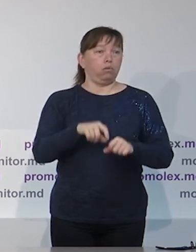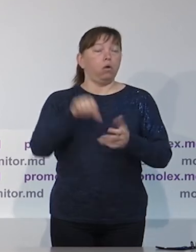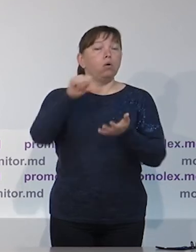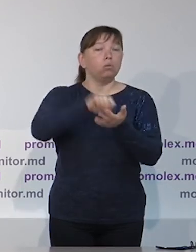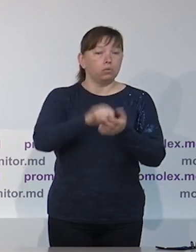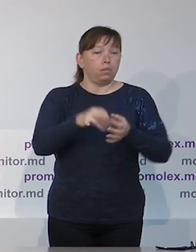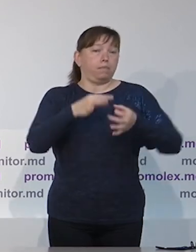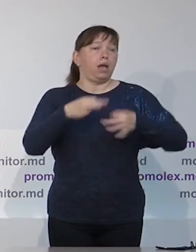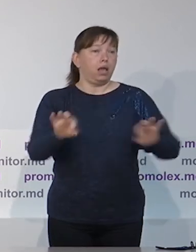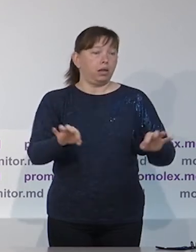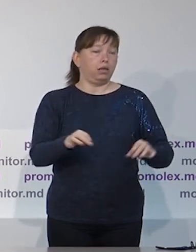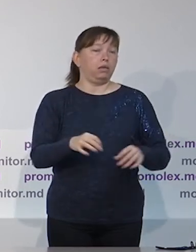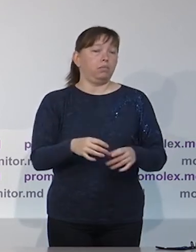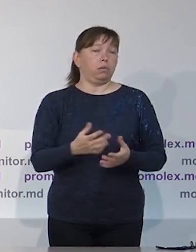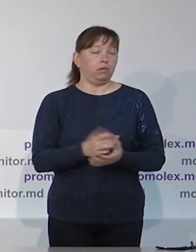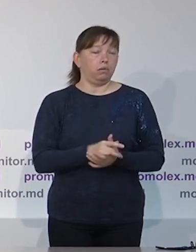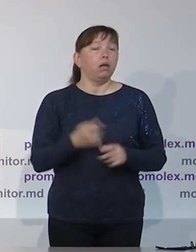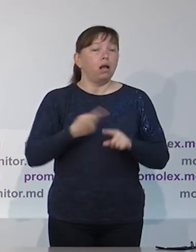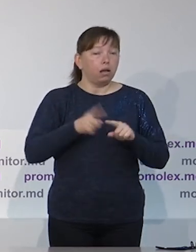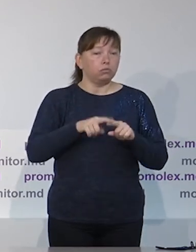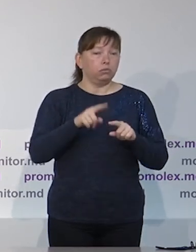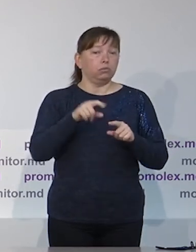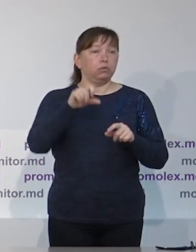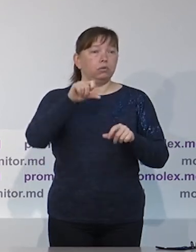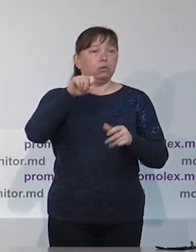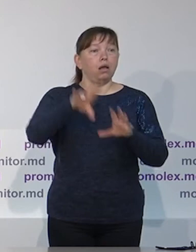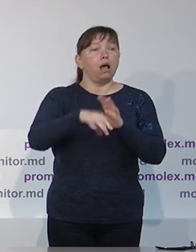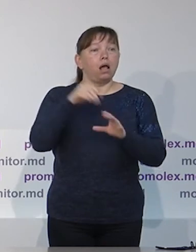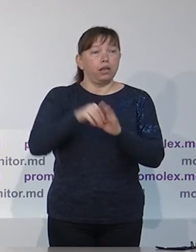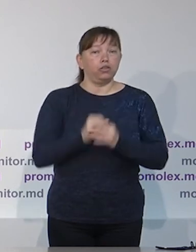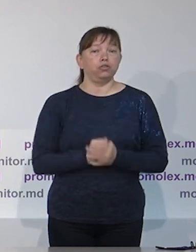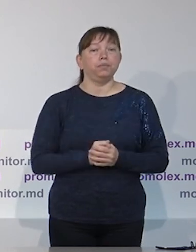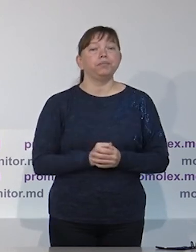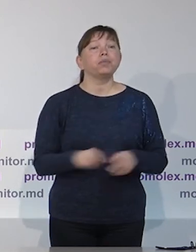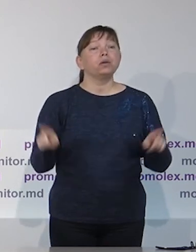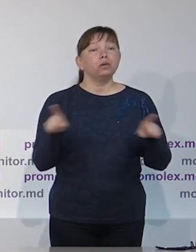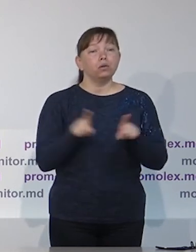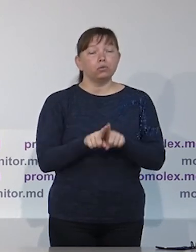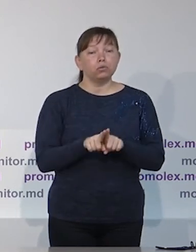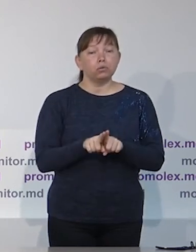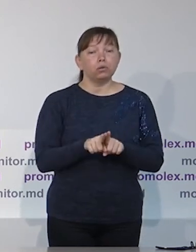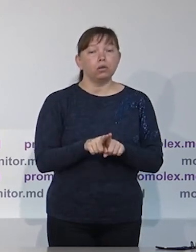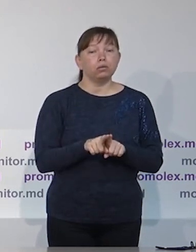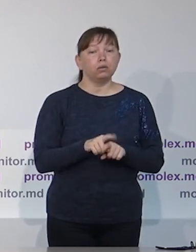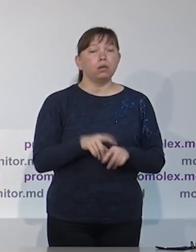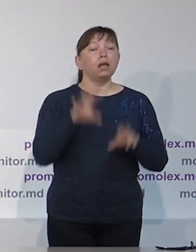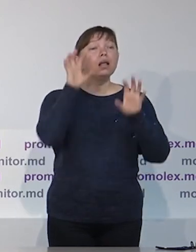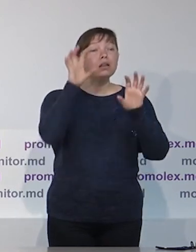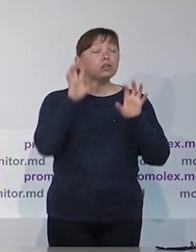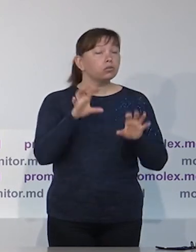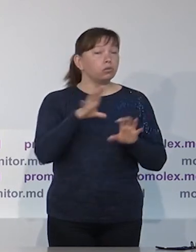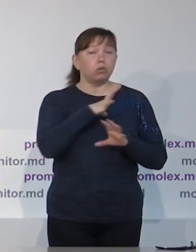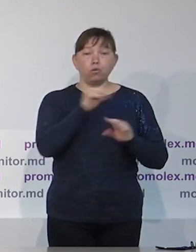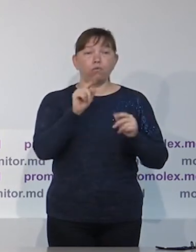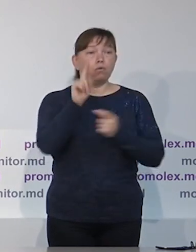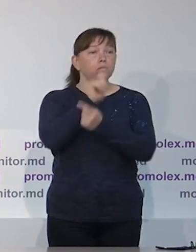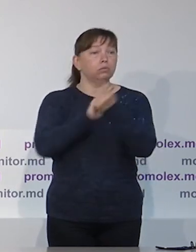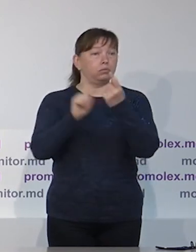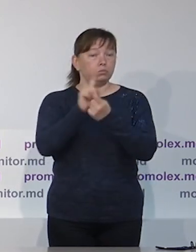выдать рекомендации по изменению законодательной базы, для того, чтобы эти